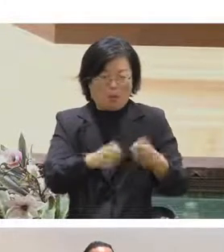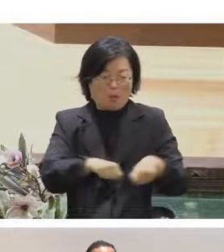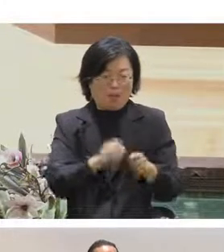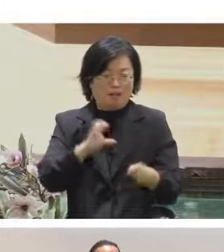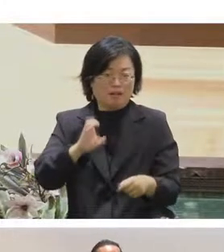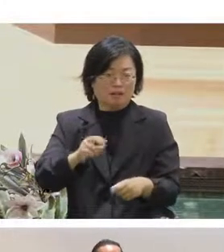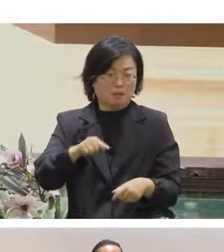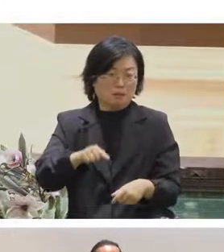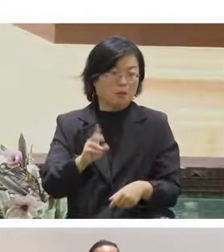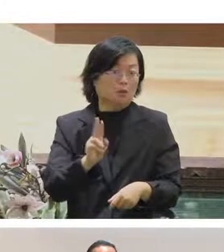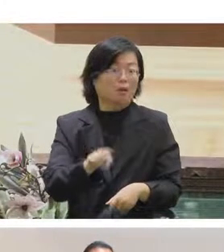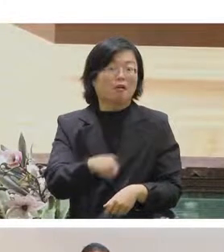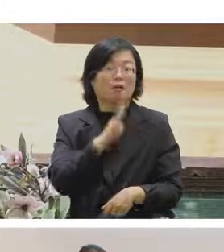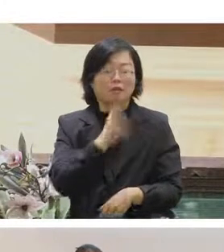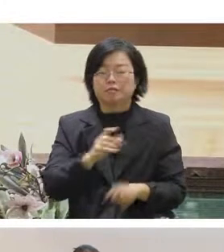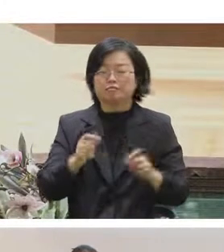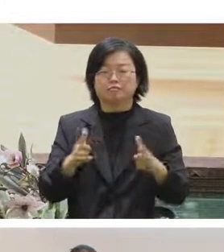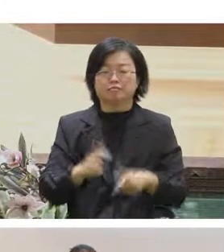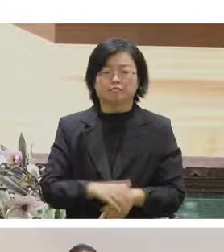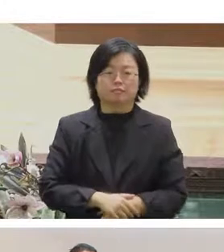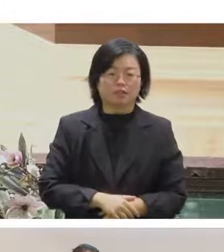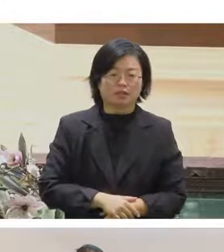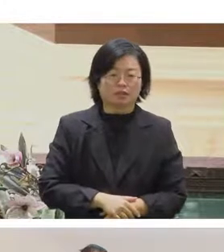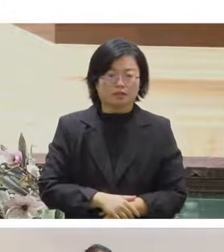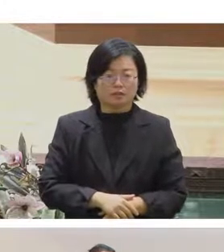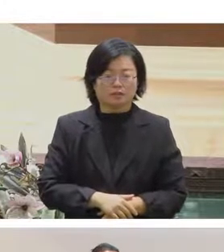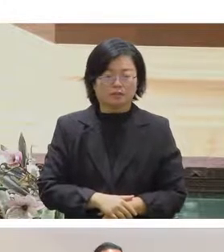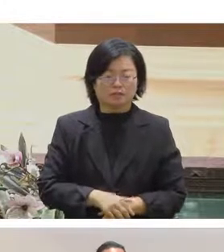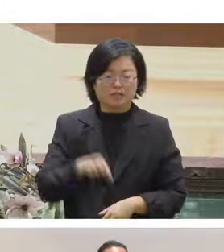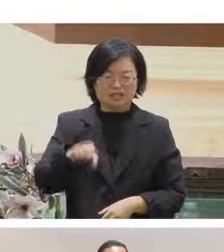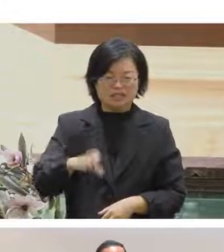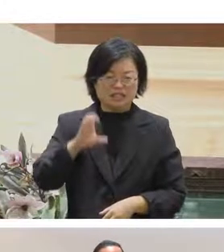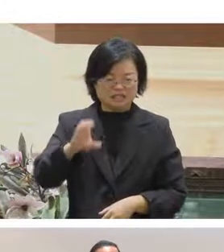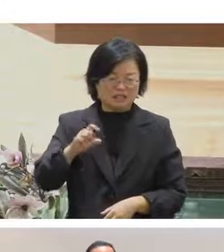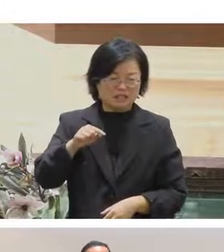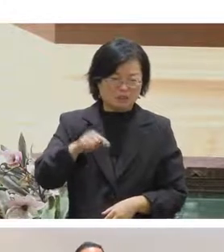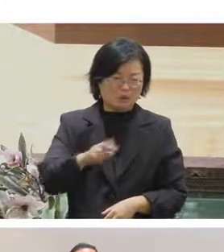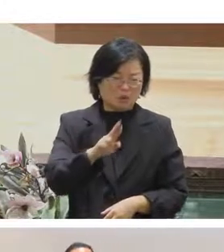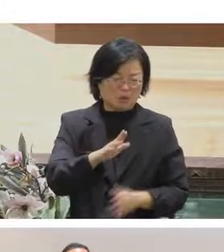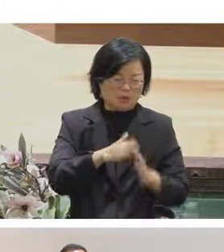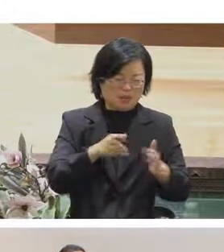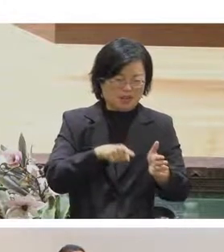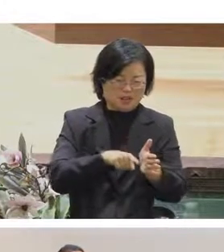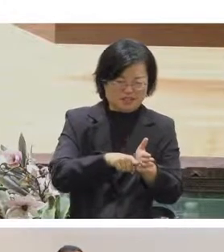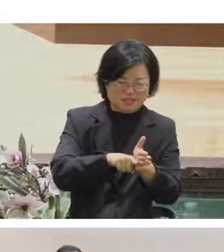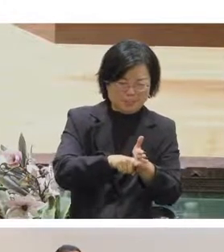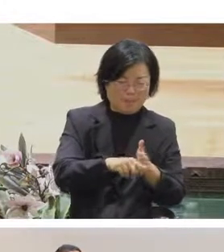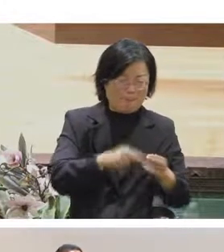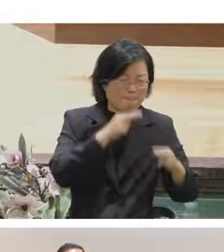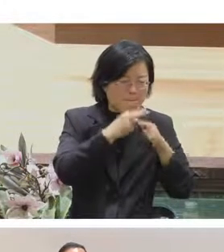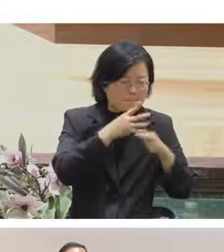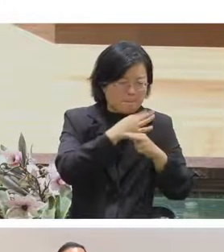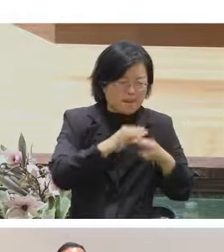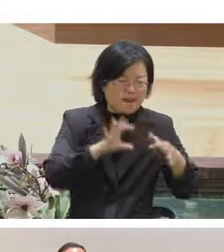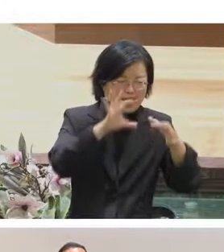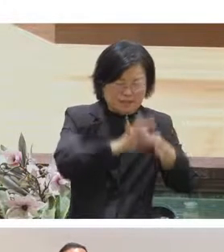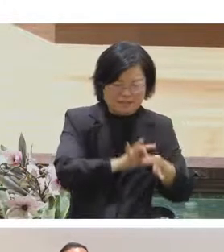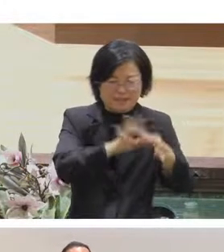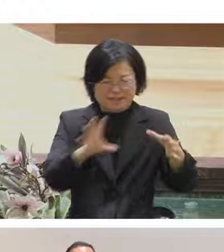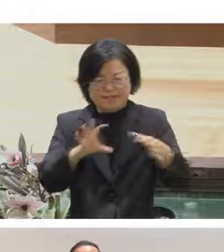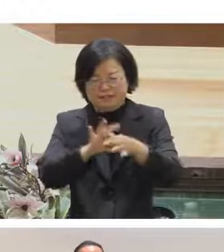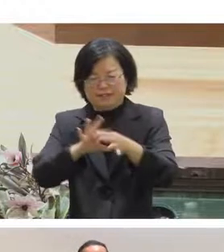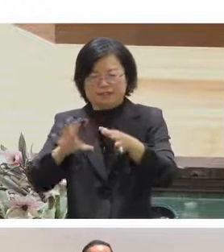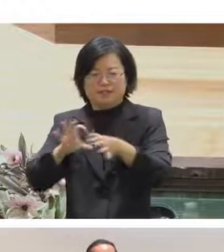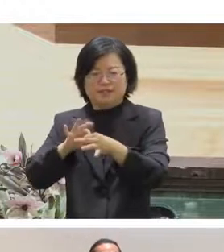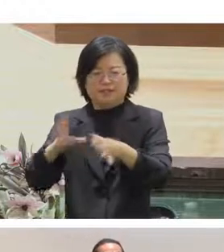一直送到那個直播平台所以那個CPU就要一直做解碼跟加碼的動作這樣然後我們頭兩次的時候沒有買任何的設